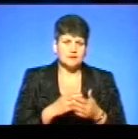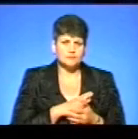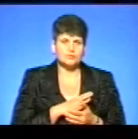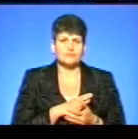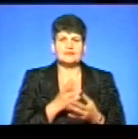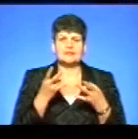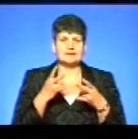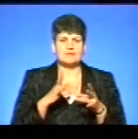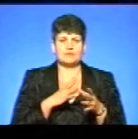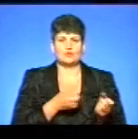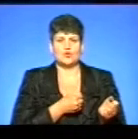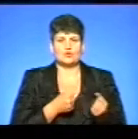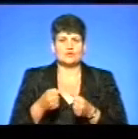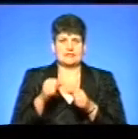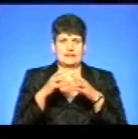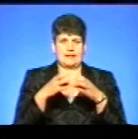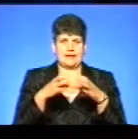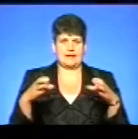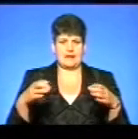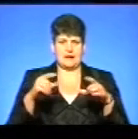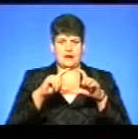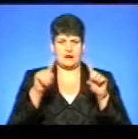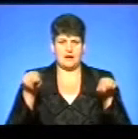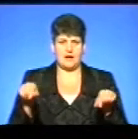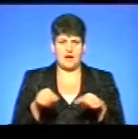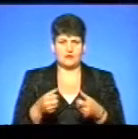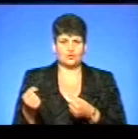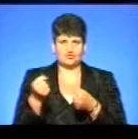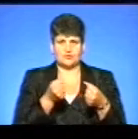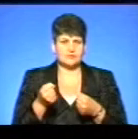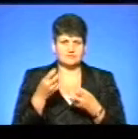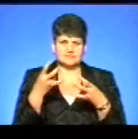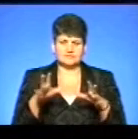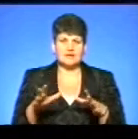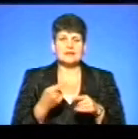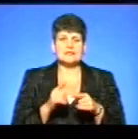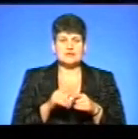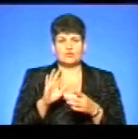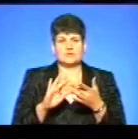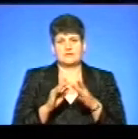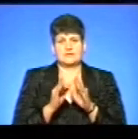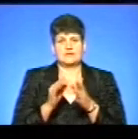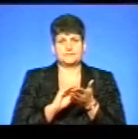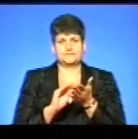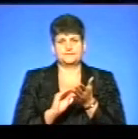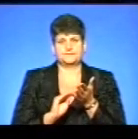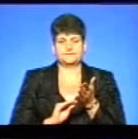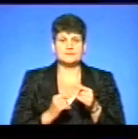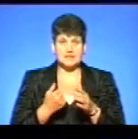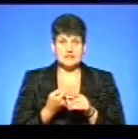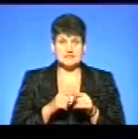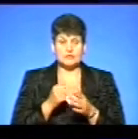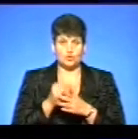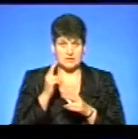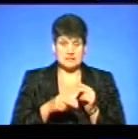не треба буде носити з собою такі картки, які ми до сьогоднішня носимо, але це вже буде в електронному варіанті. це буде до кінця